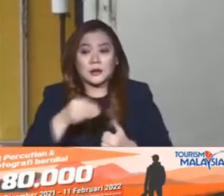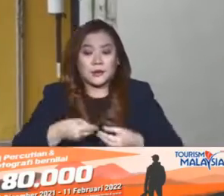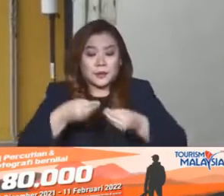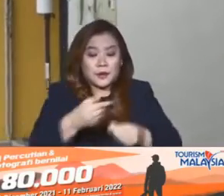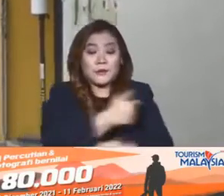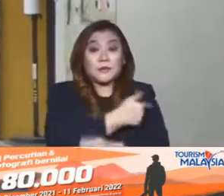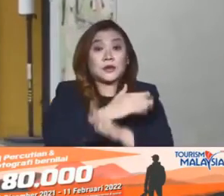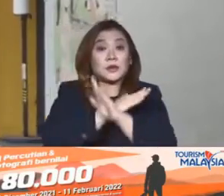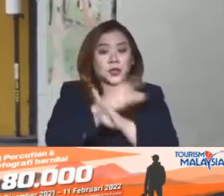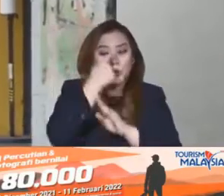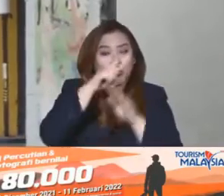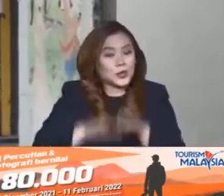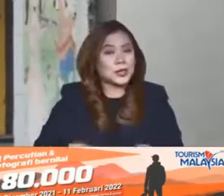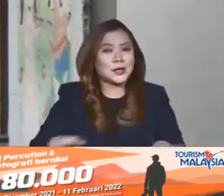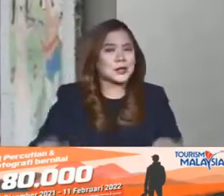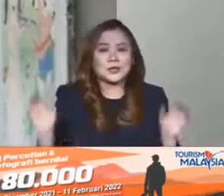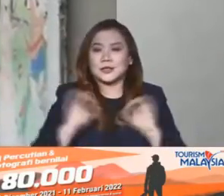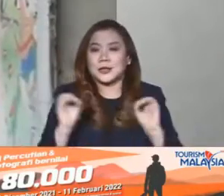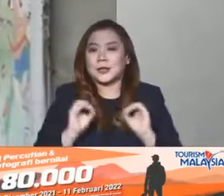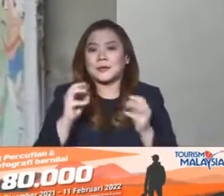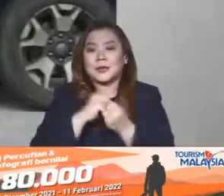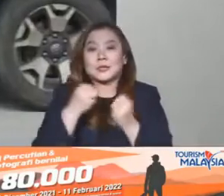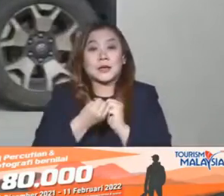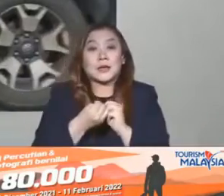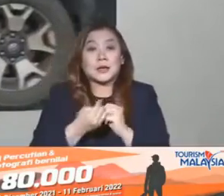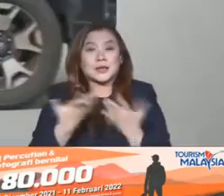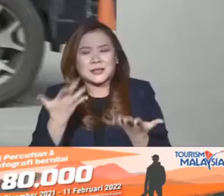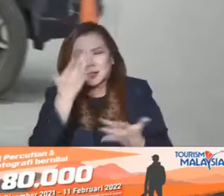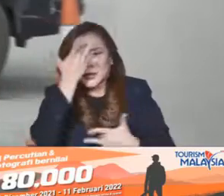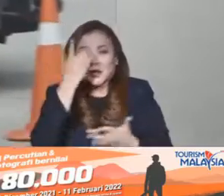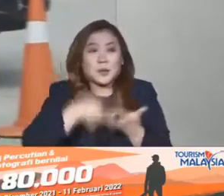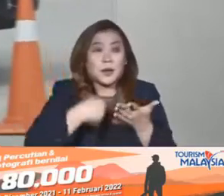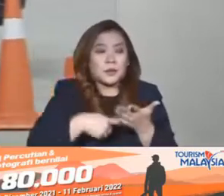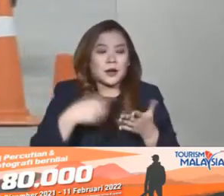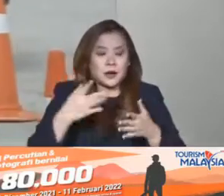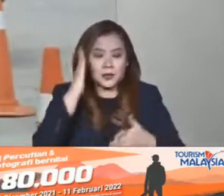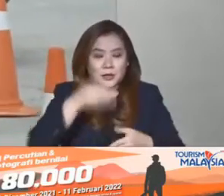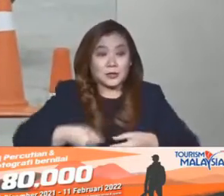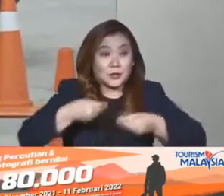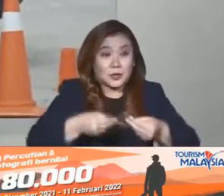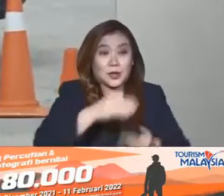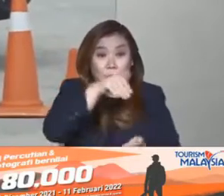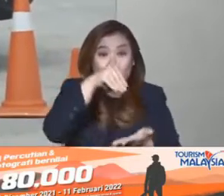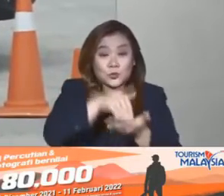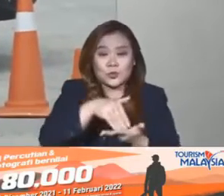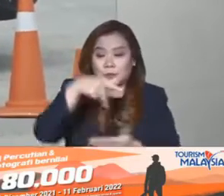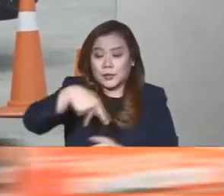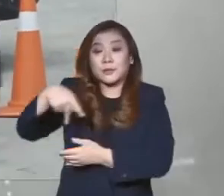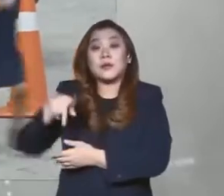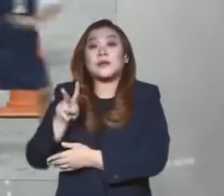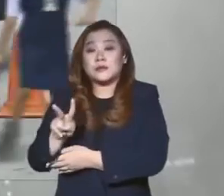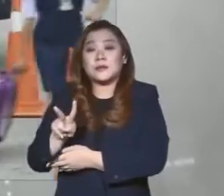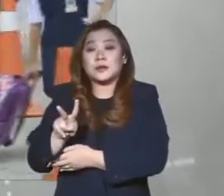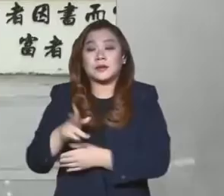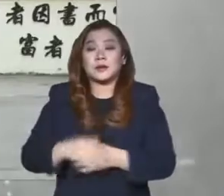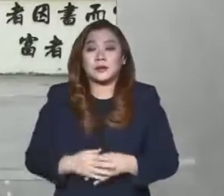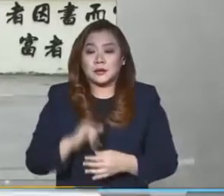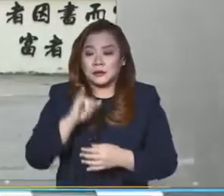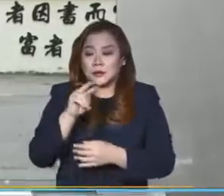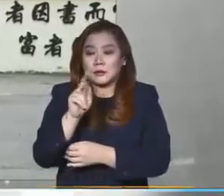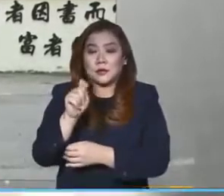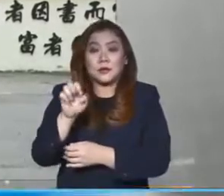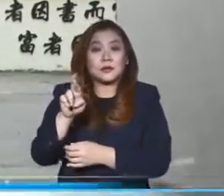vaksin bagi kanak-kanak yang tiada masalah perubatan akan diberi di pusat pemberian vaksin PPV integrasi.